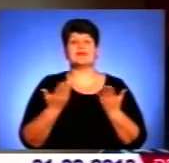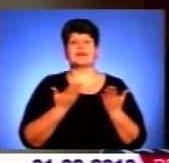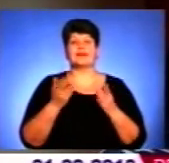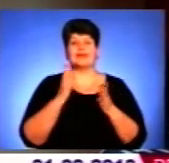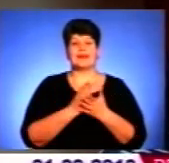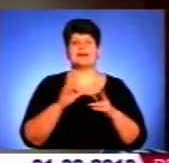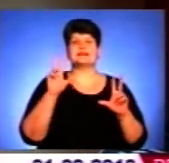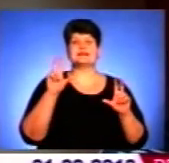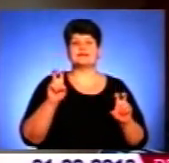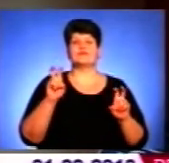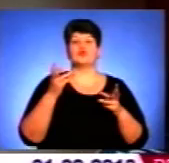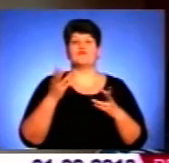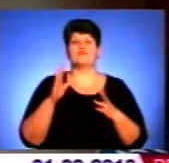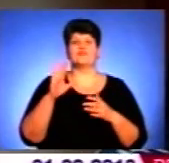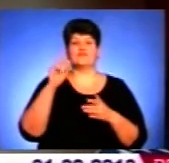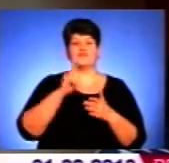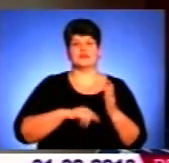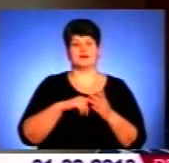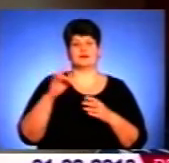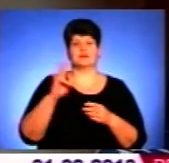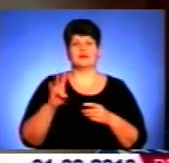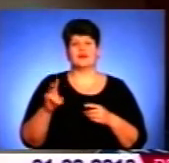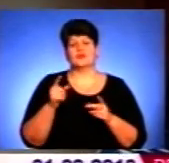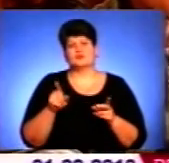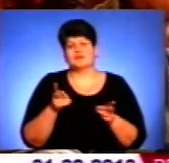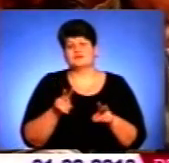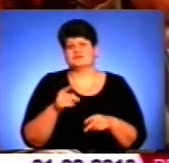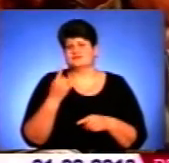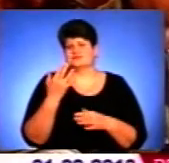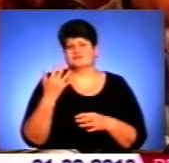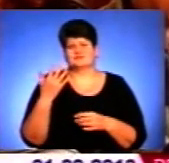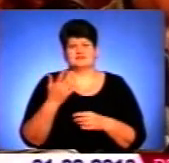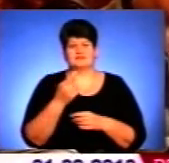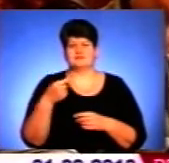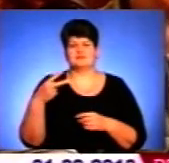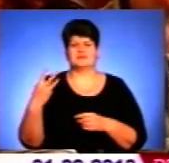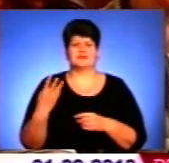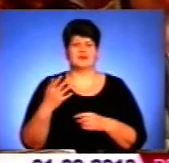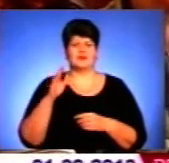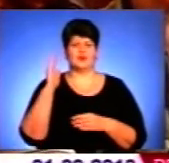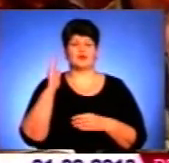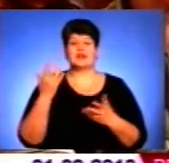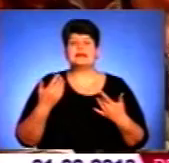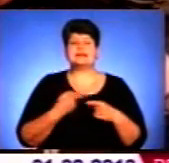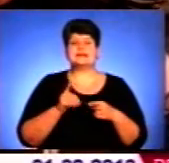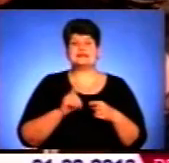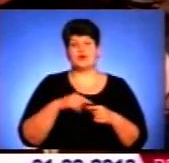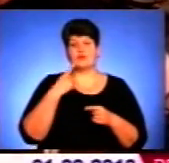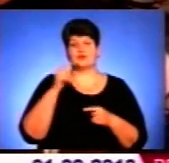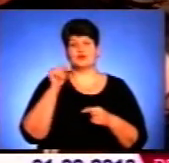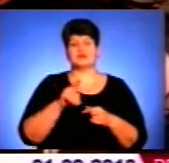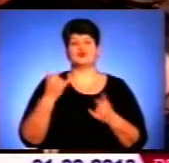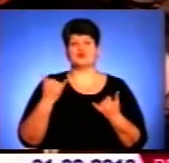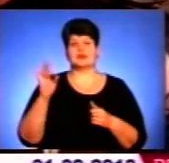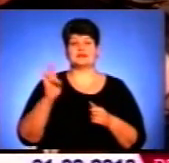символ віри християнства? І отут рук залишається декілька. А це означає, зауважує Віта Титаренко, що нині церква має над